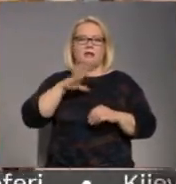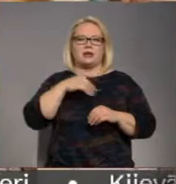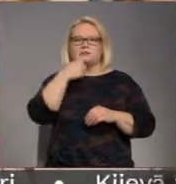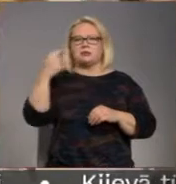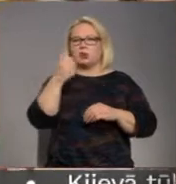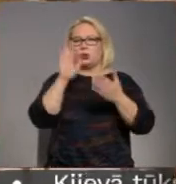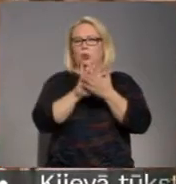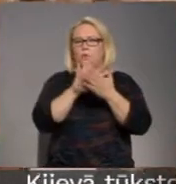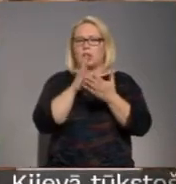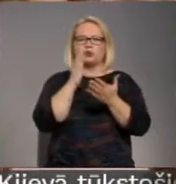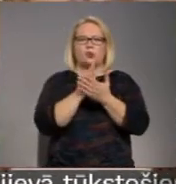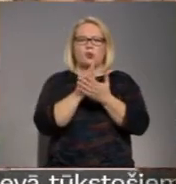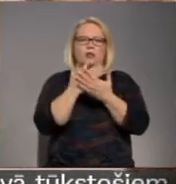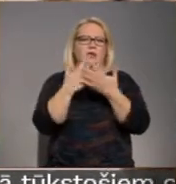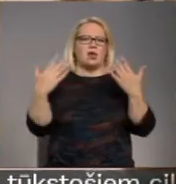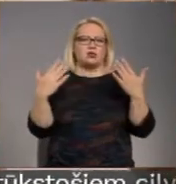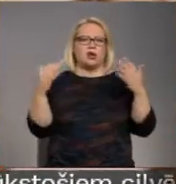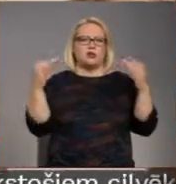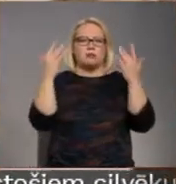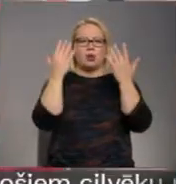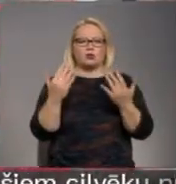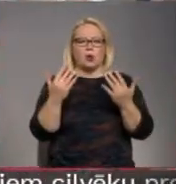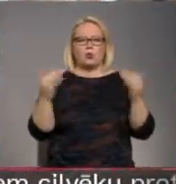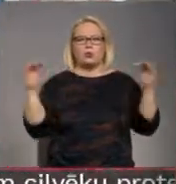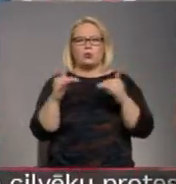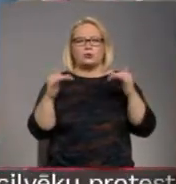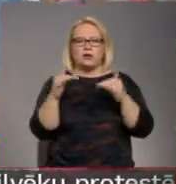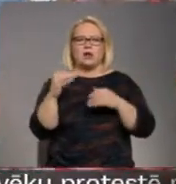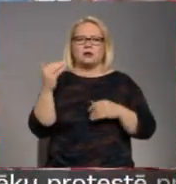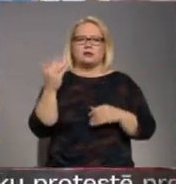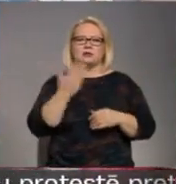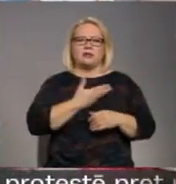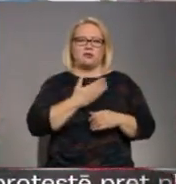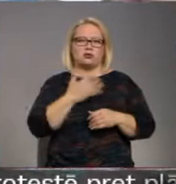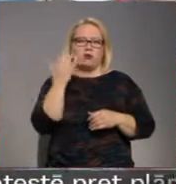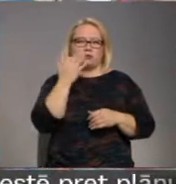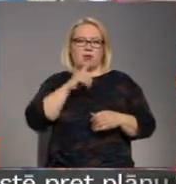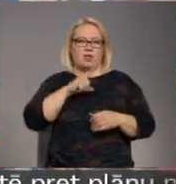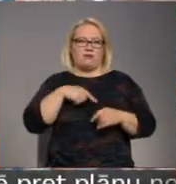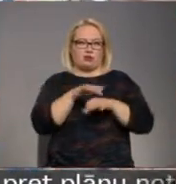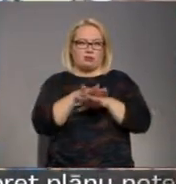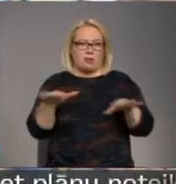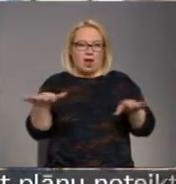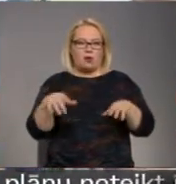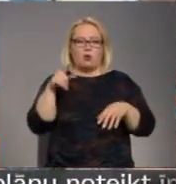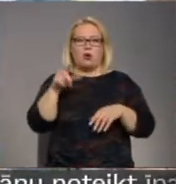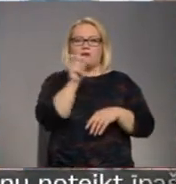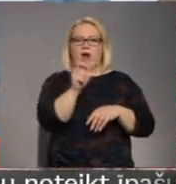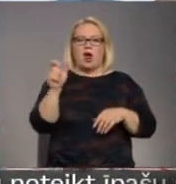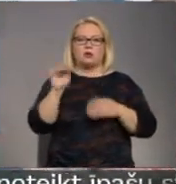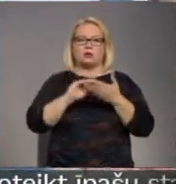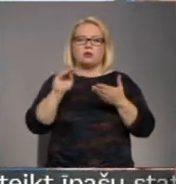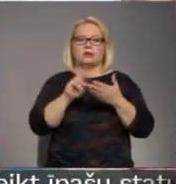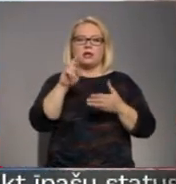dažādi pasākumi, kuros kopā pulcējās diesporas bērni un bērni no Latvijas. Vārdus himnai sarakstīja Guntars